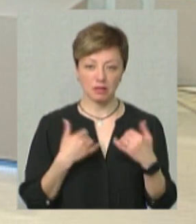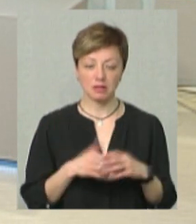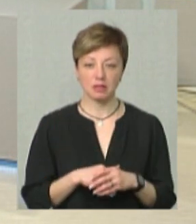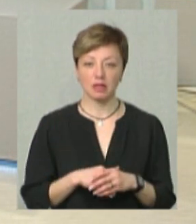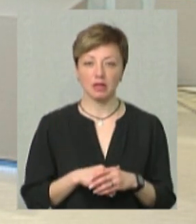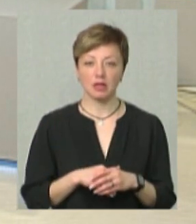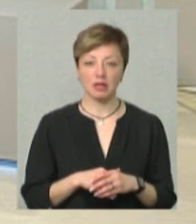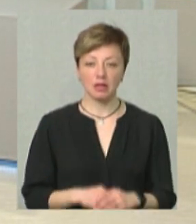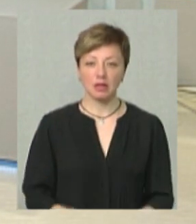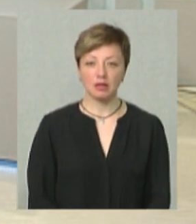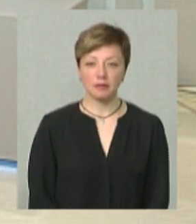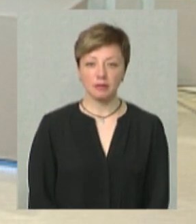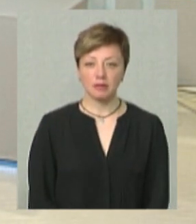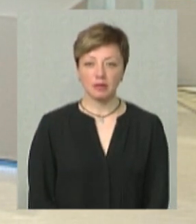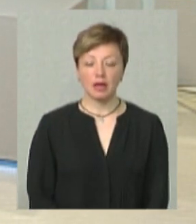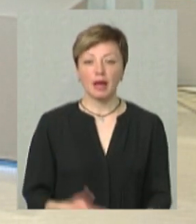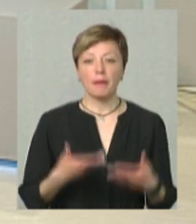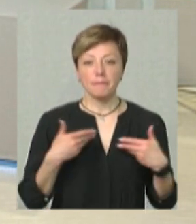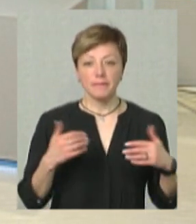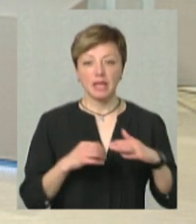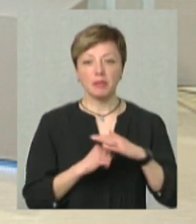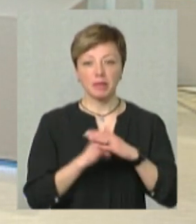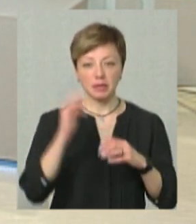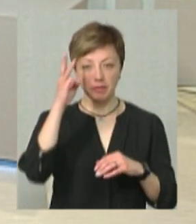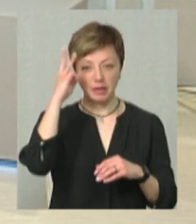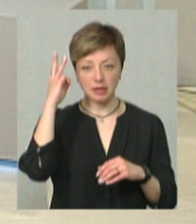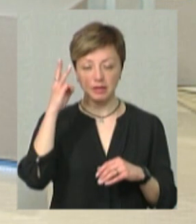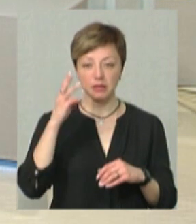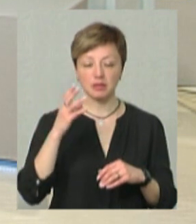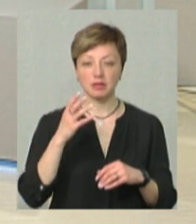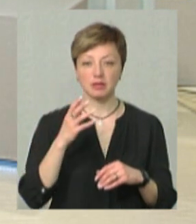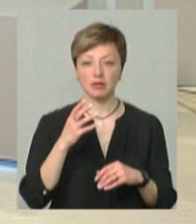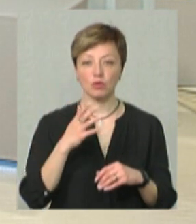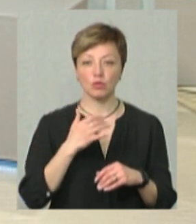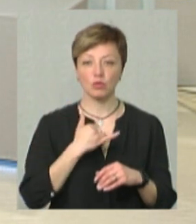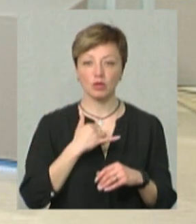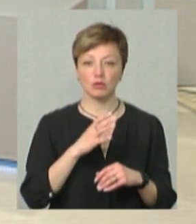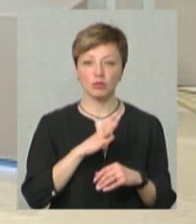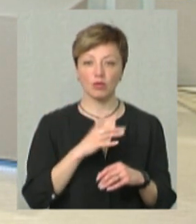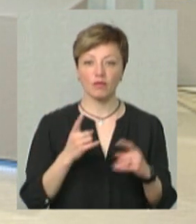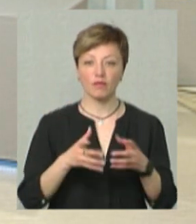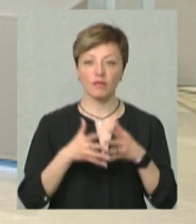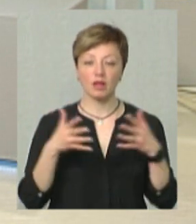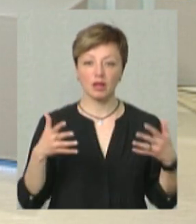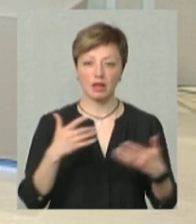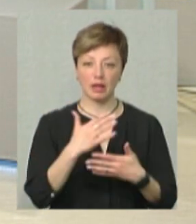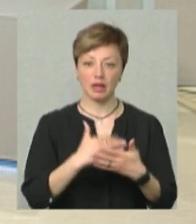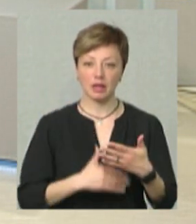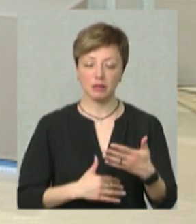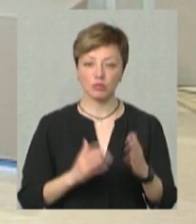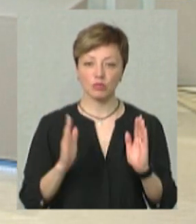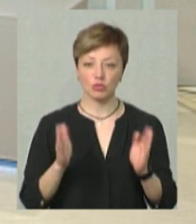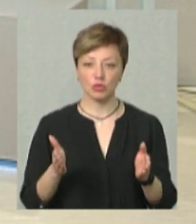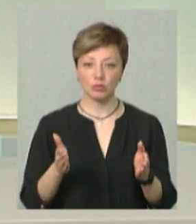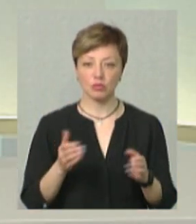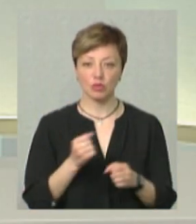І ми на базі Хмельницькій. У нас там буде один такий великий кейс, який ми